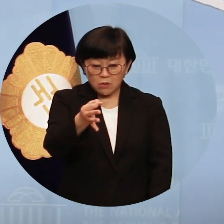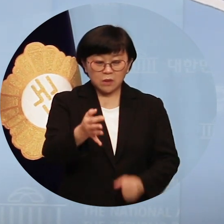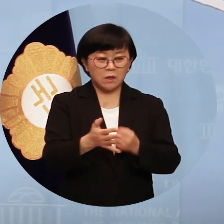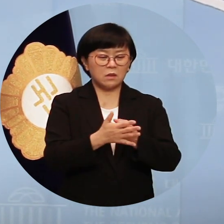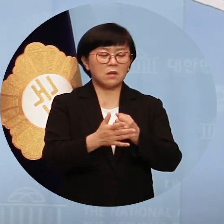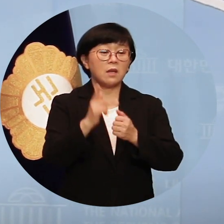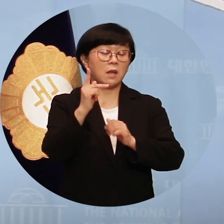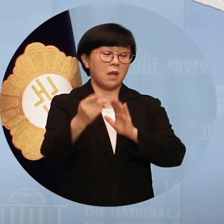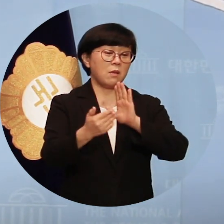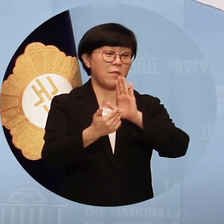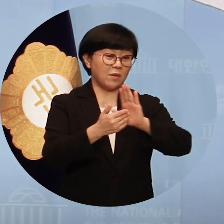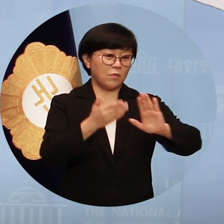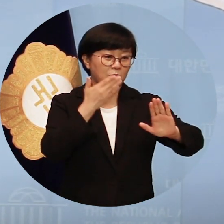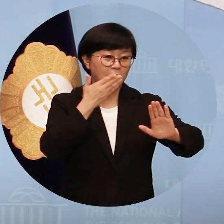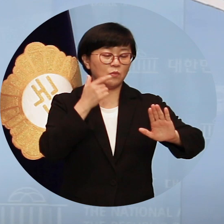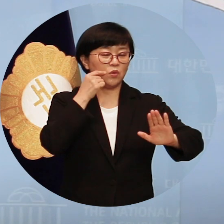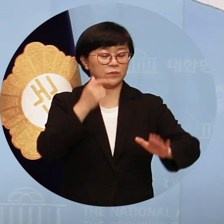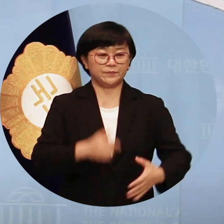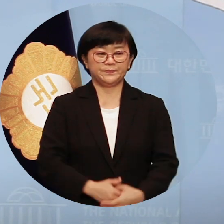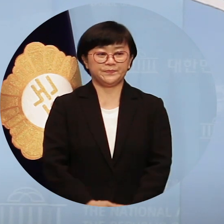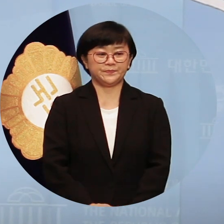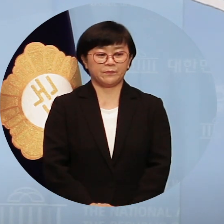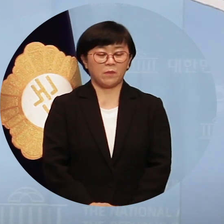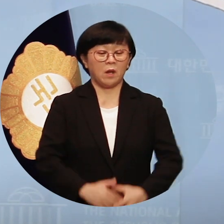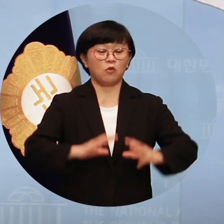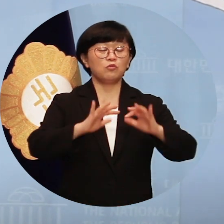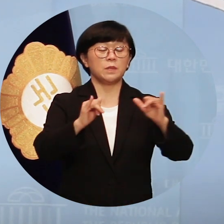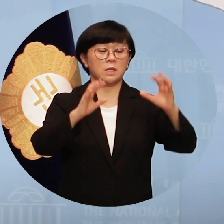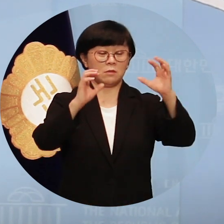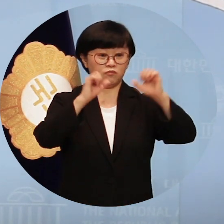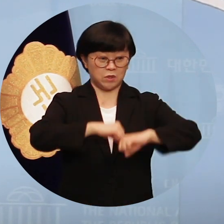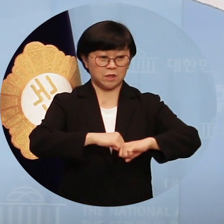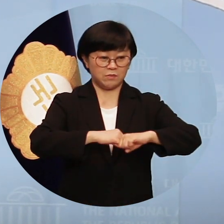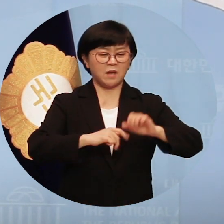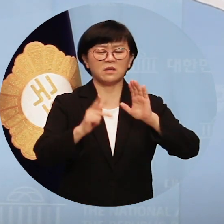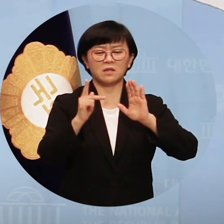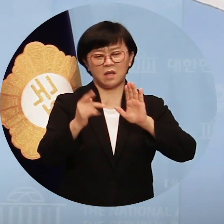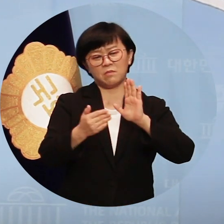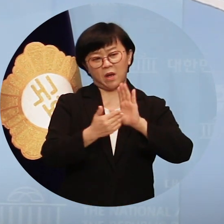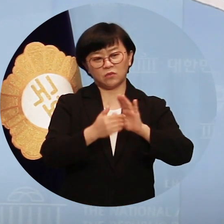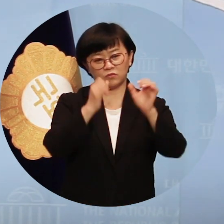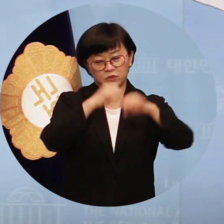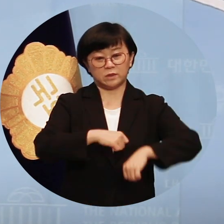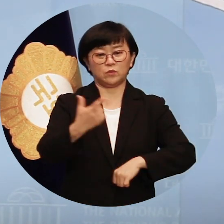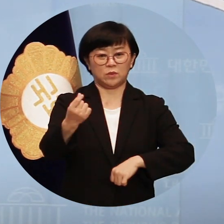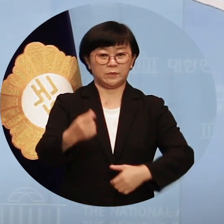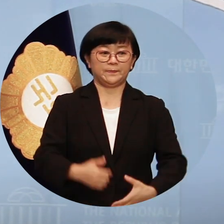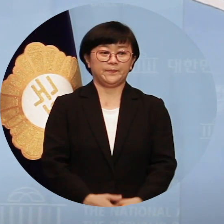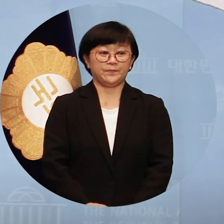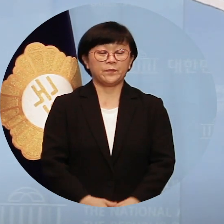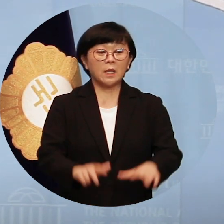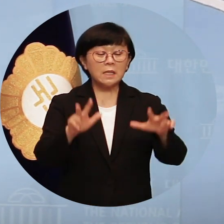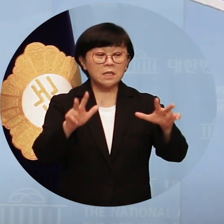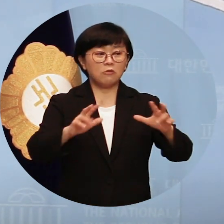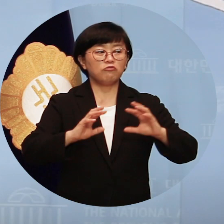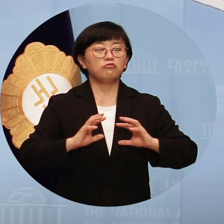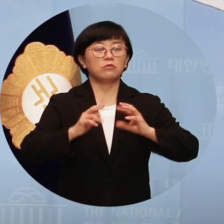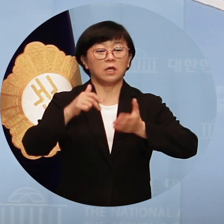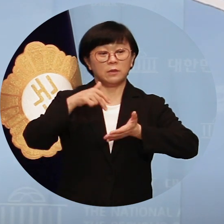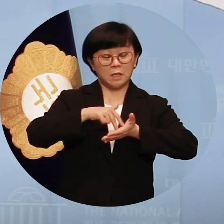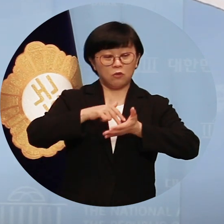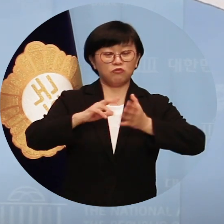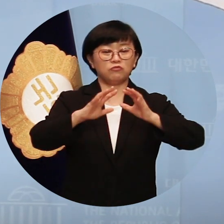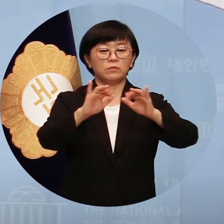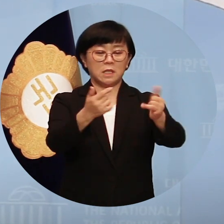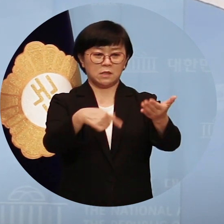-방역이 지속될 수 없습니다. 민생이 무너지면 K-방역도 무너집니다. 이제는 국가가